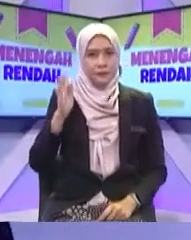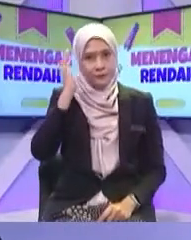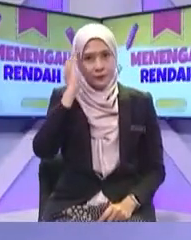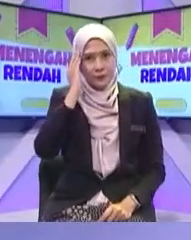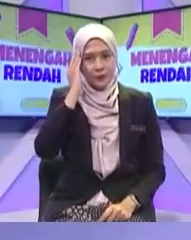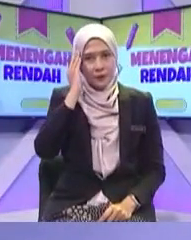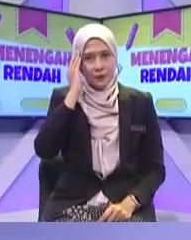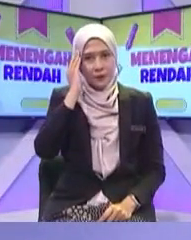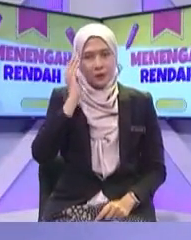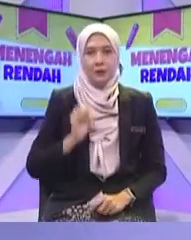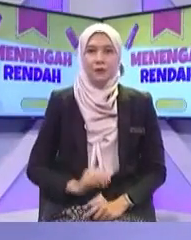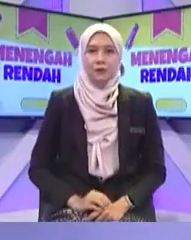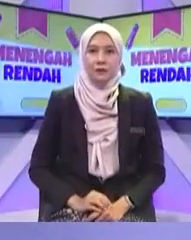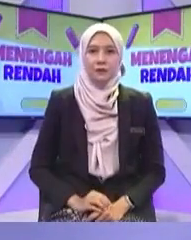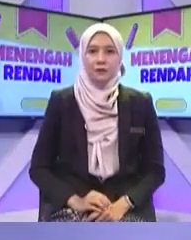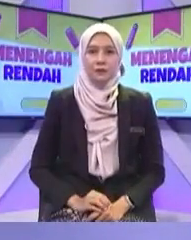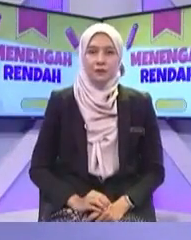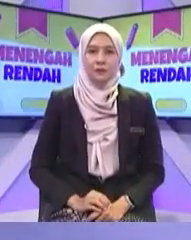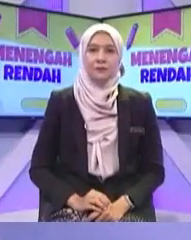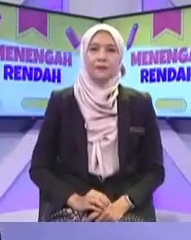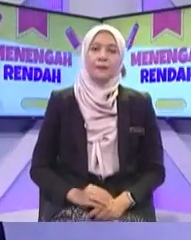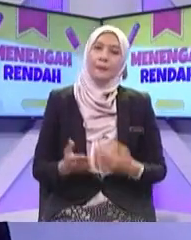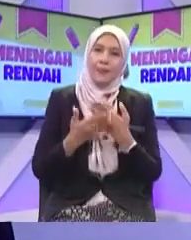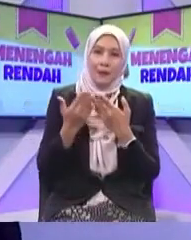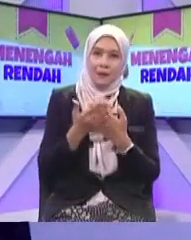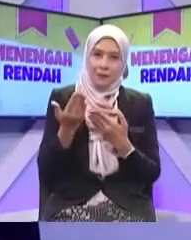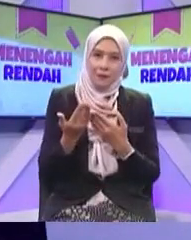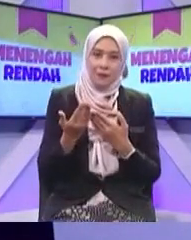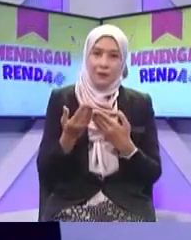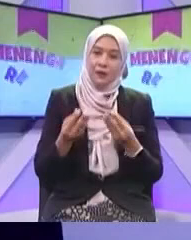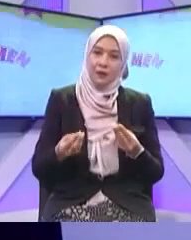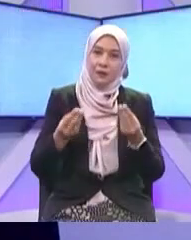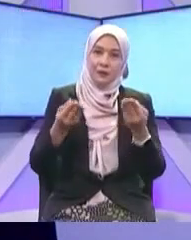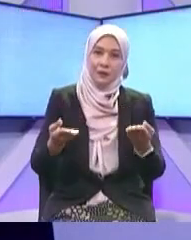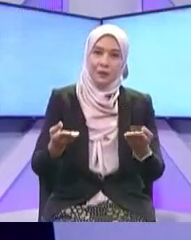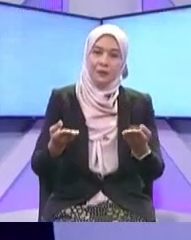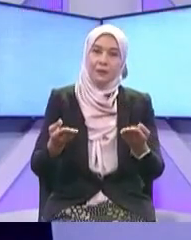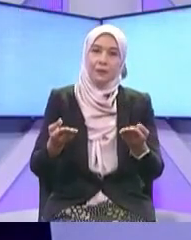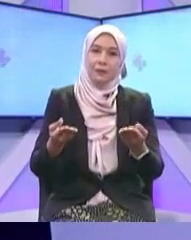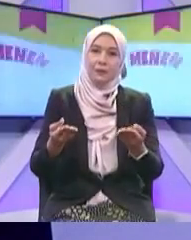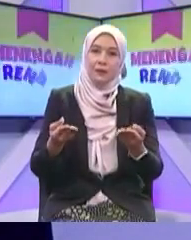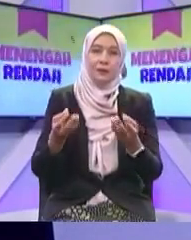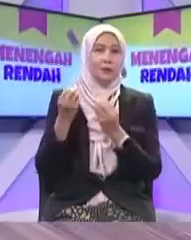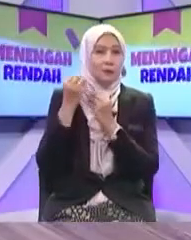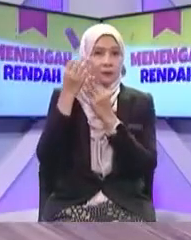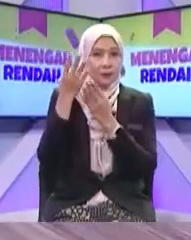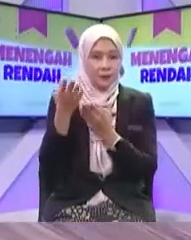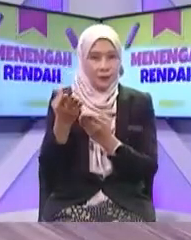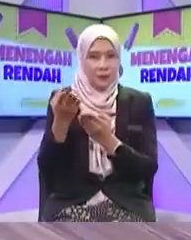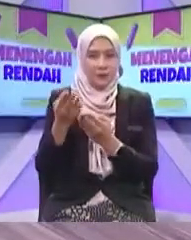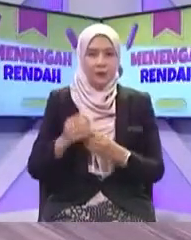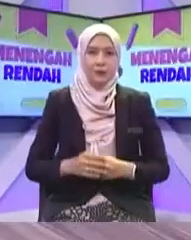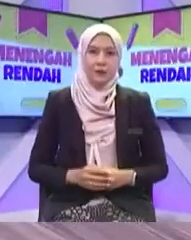pesan Ifan Nanti datang Belajar rumah saya Nak perasa Contoh Okey itulah Untuk melancarkan Dan